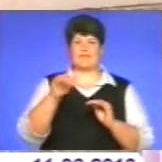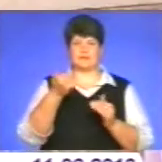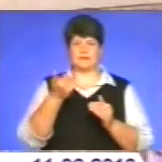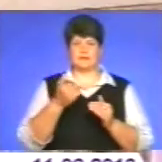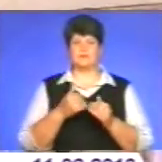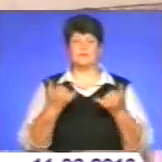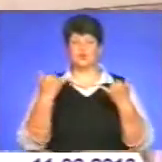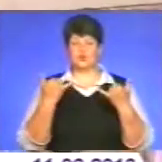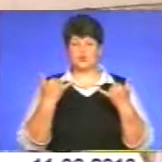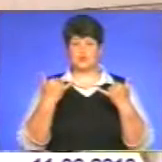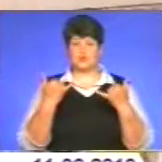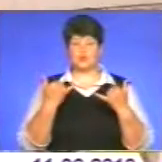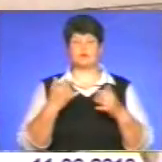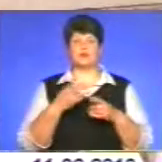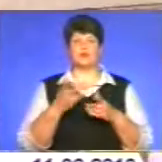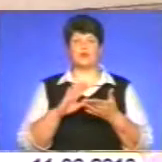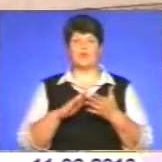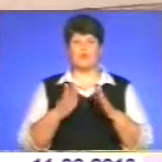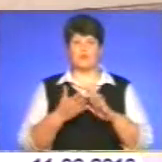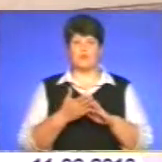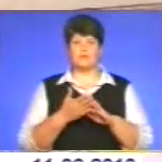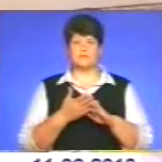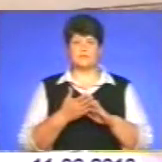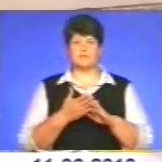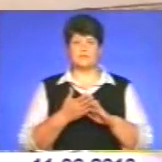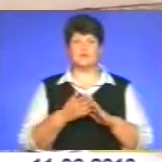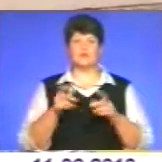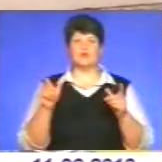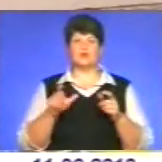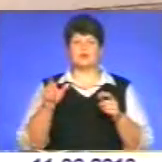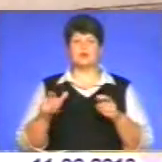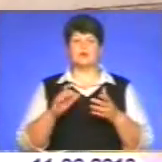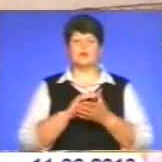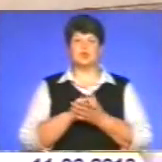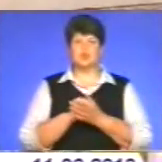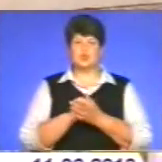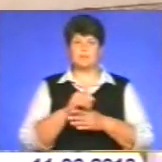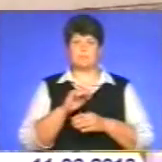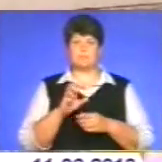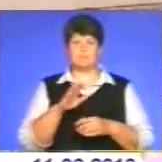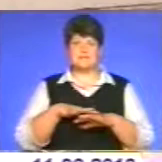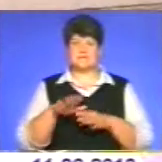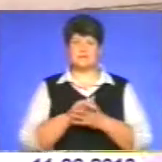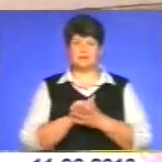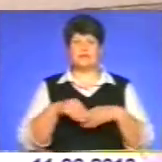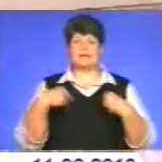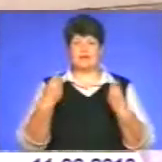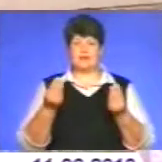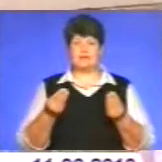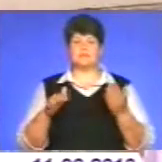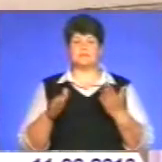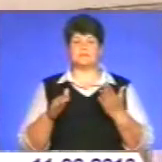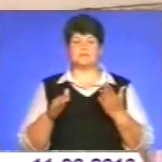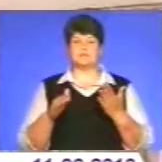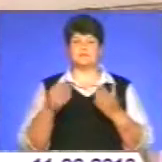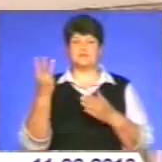сьогодні первинна медична допомога жителям мікрорайону Дружби надавалася міською лікарню номер 3, яка знаходиться